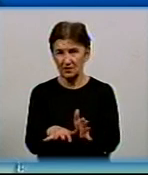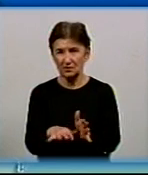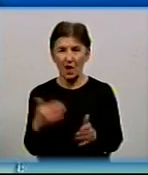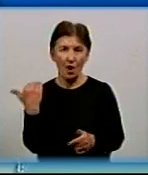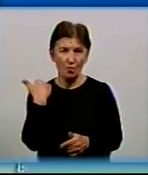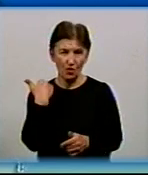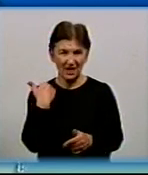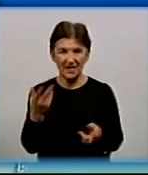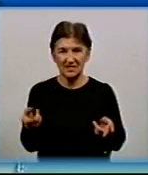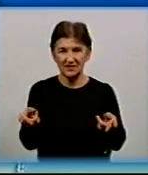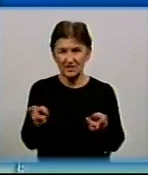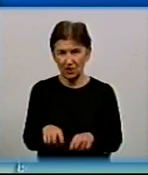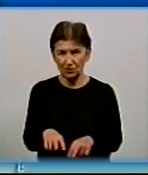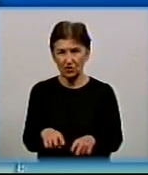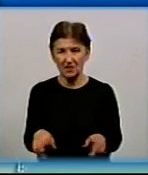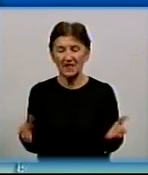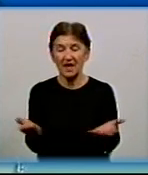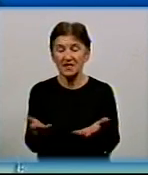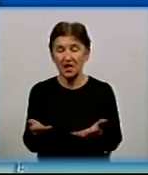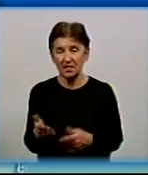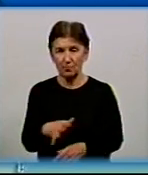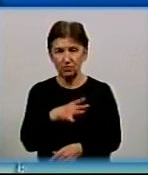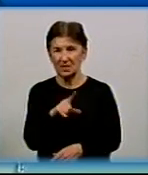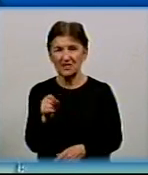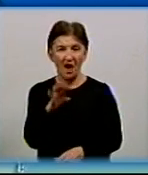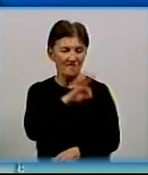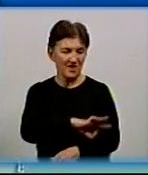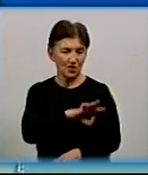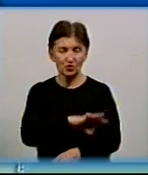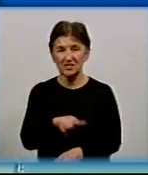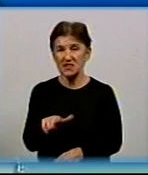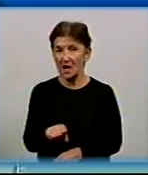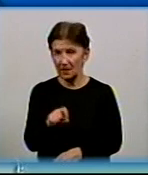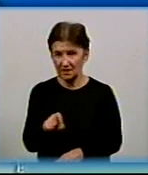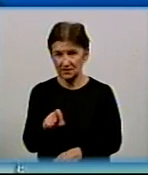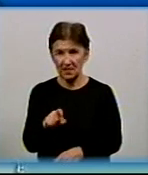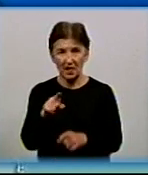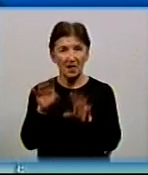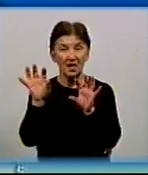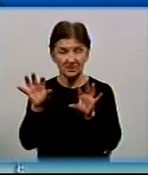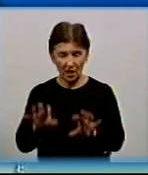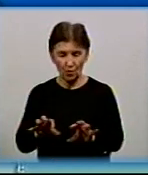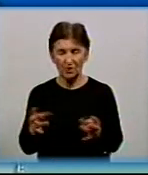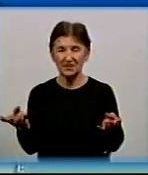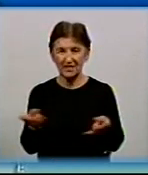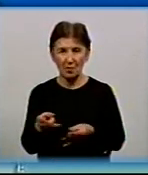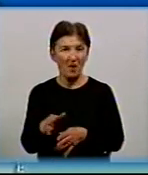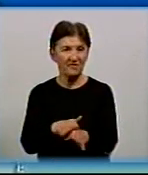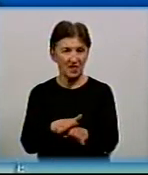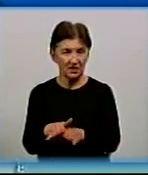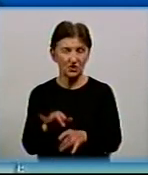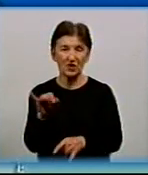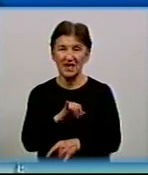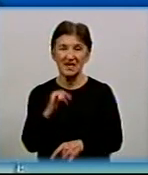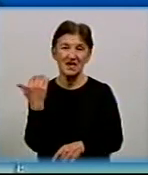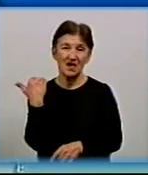залишаються ті, які були за використаний газ. Ну і зрозуміло, що нам закон потрібно виконати. І зрозумілі долги,